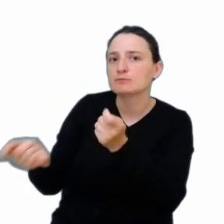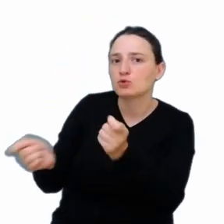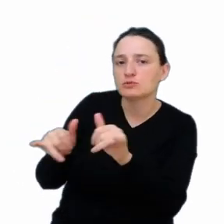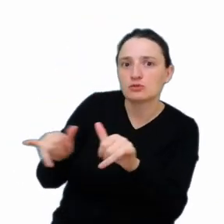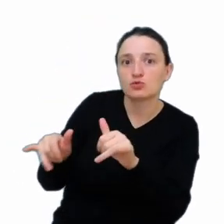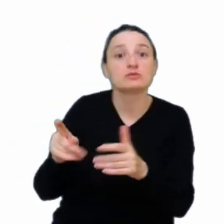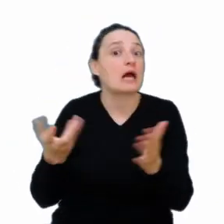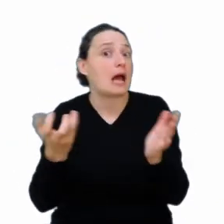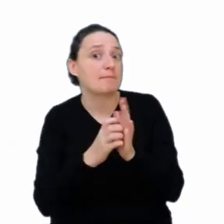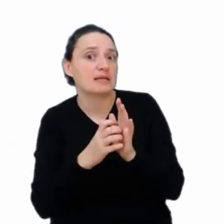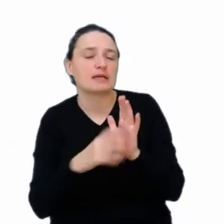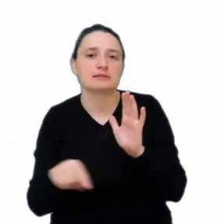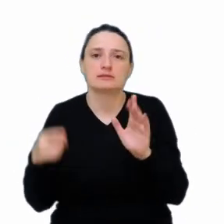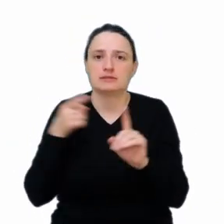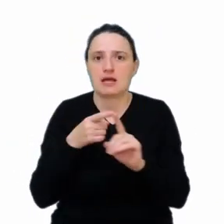służą